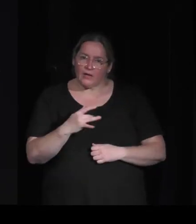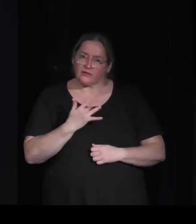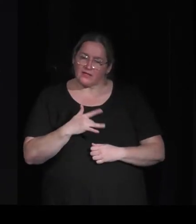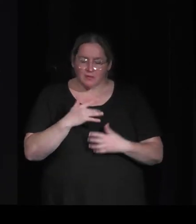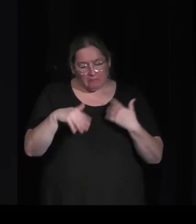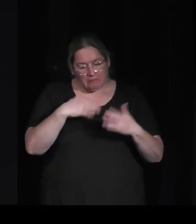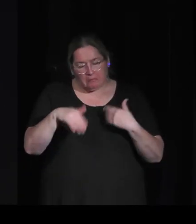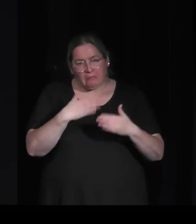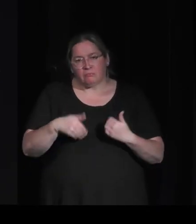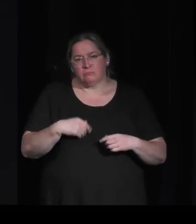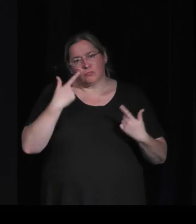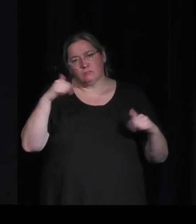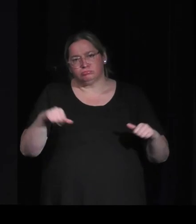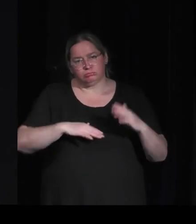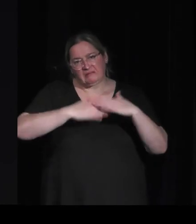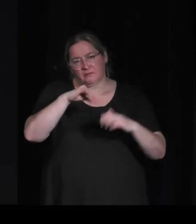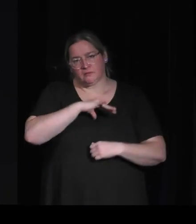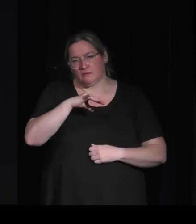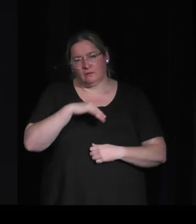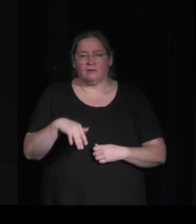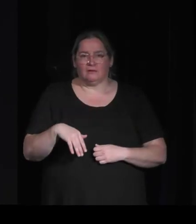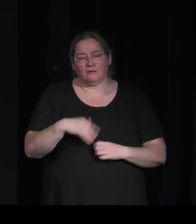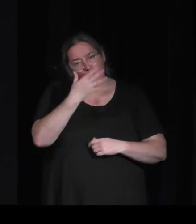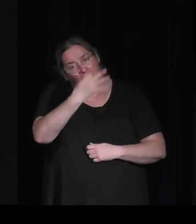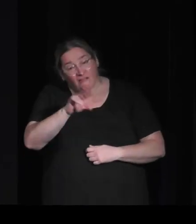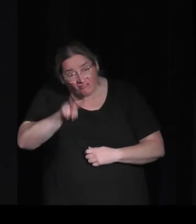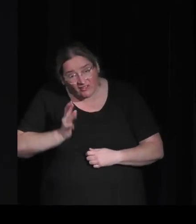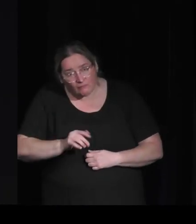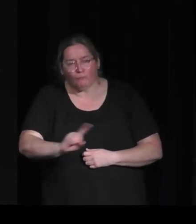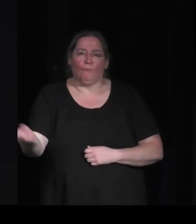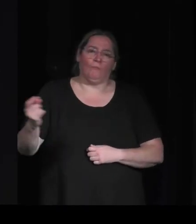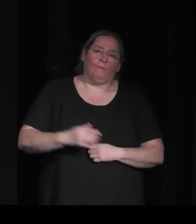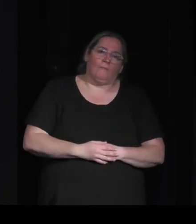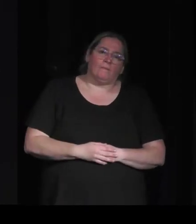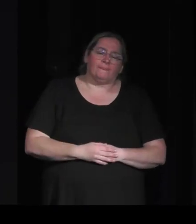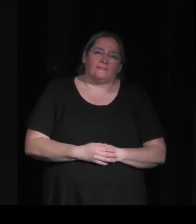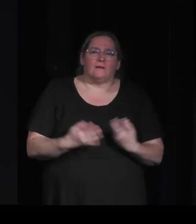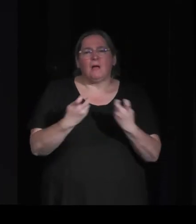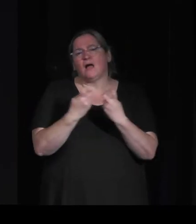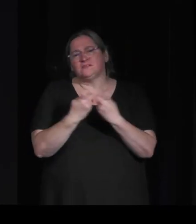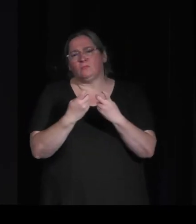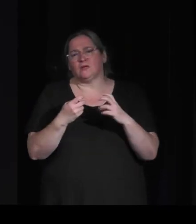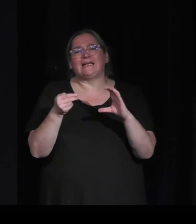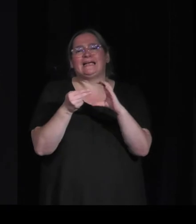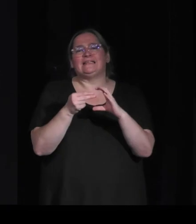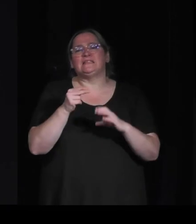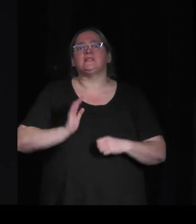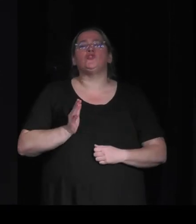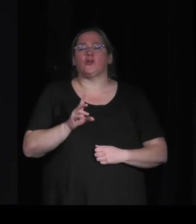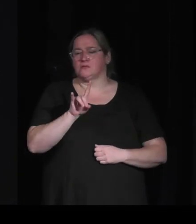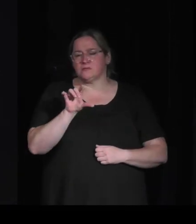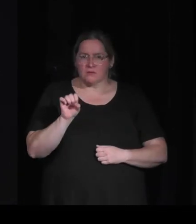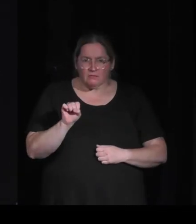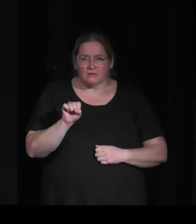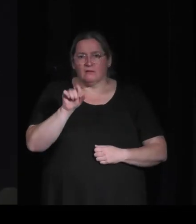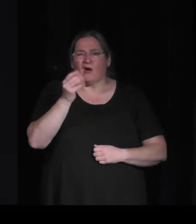intéressant et puis à un moment on voit très vite la limite alors dans le cas des Nintendogs et des virtual pets les enfants voyaient très très vite les limites et donc cette idée